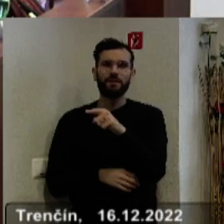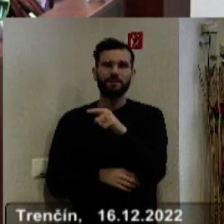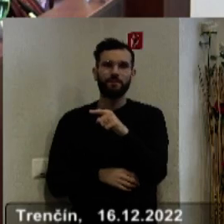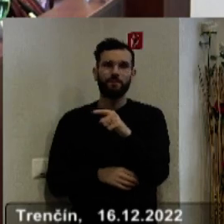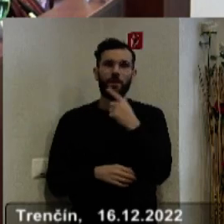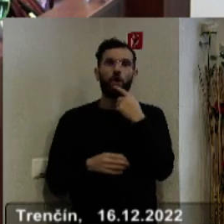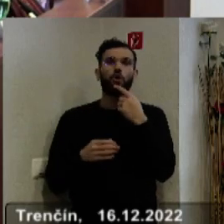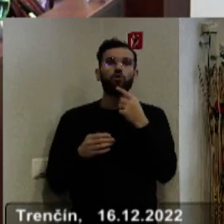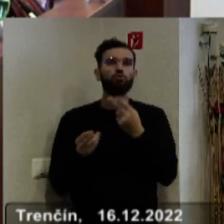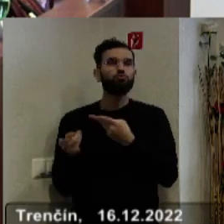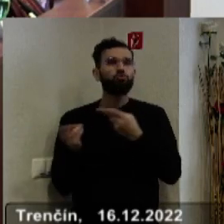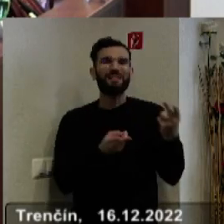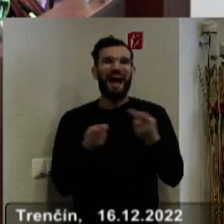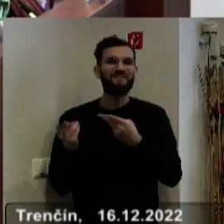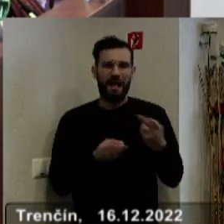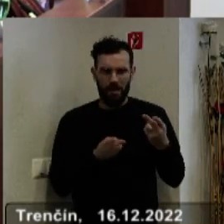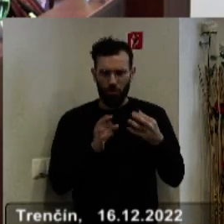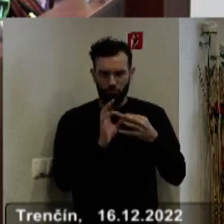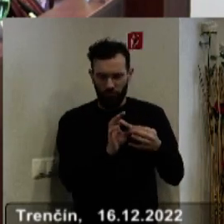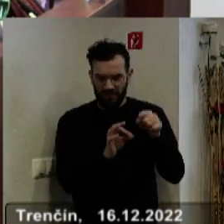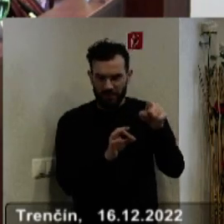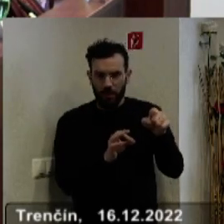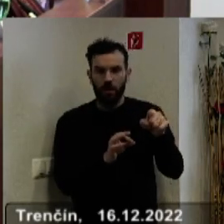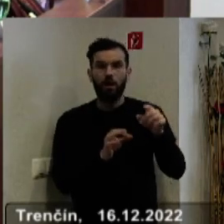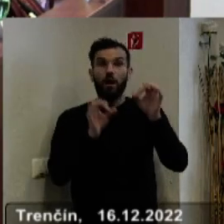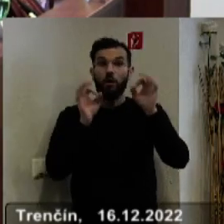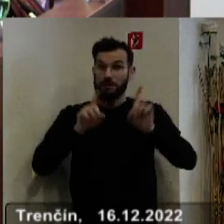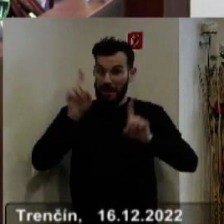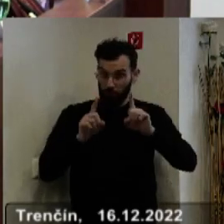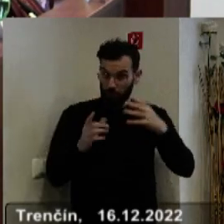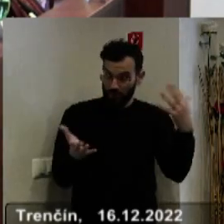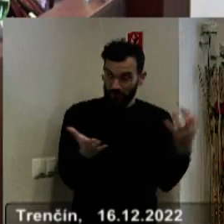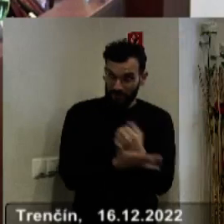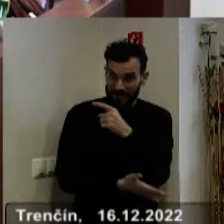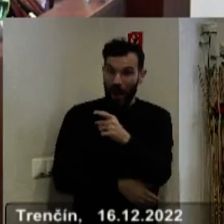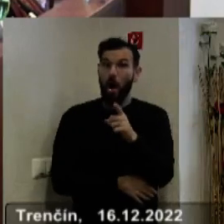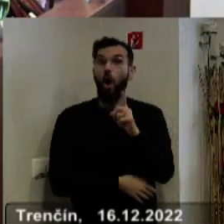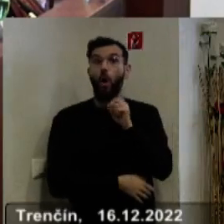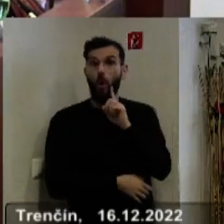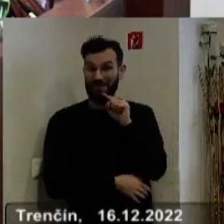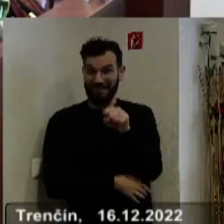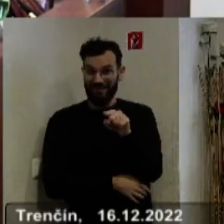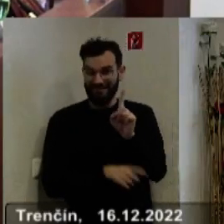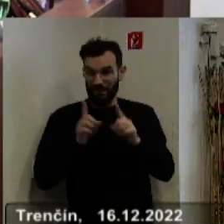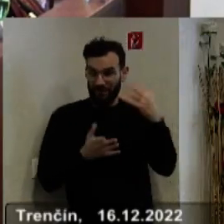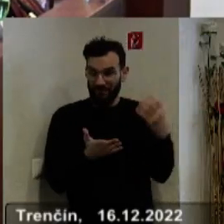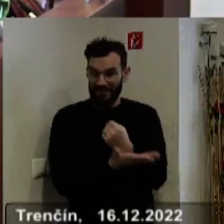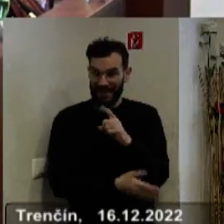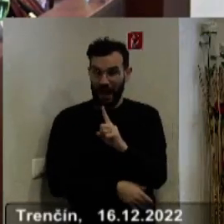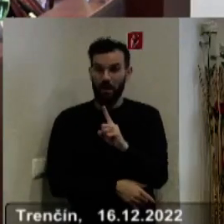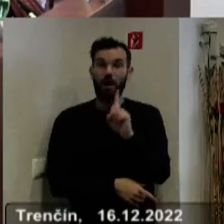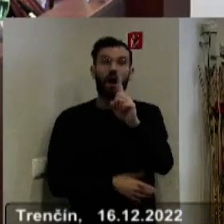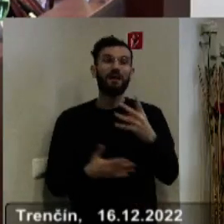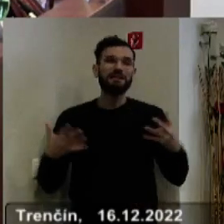dodavateľov posledných inštancií dostala dostavu, že ak niekto vyhral obstarávania tak väčšinou 99